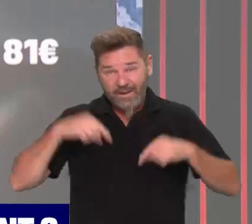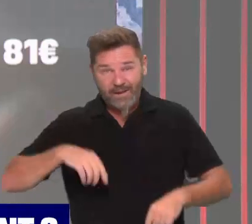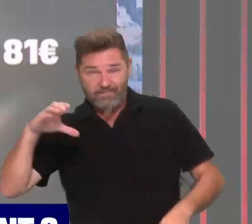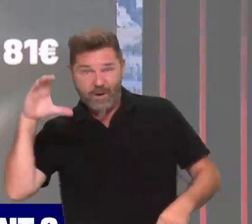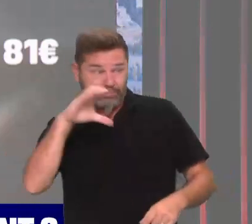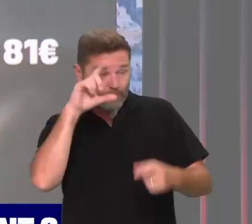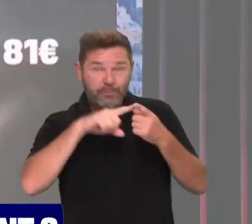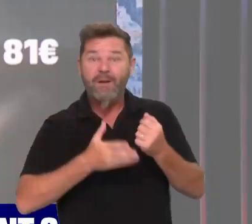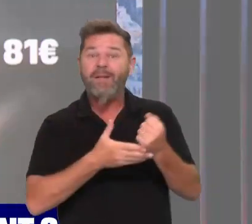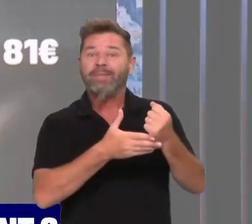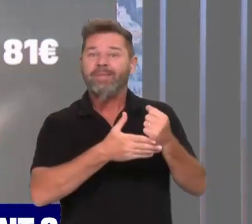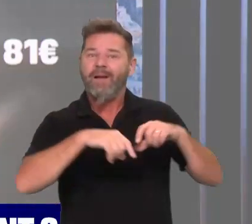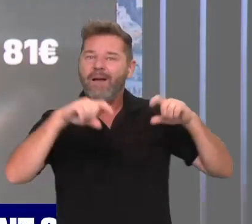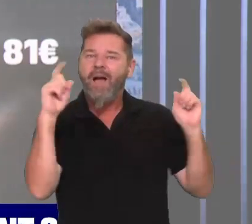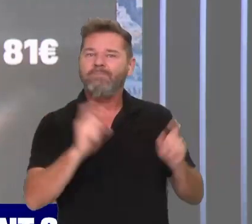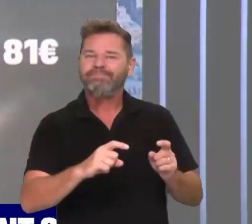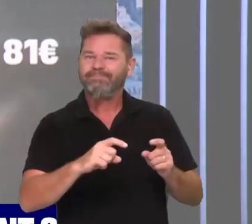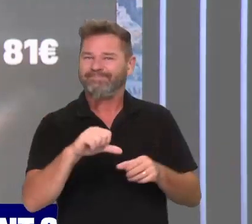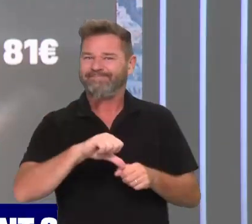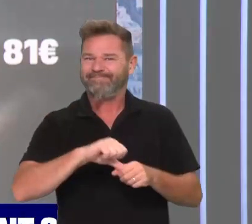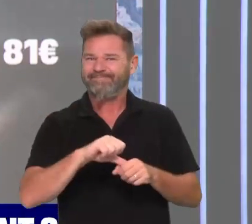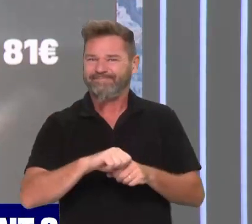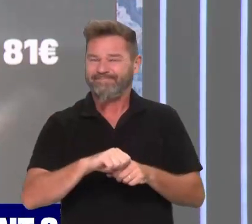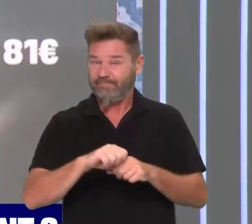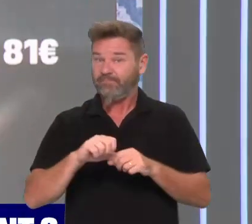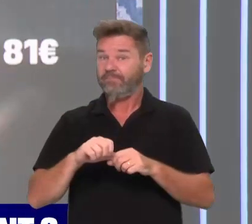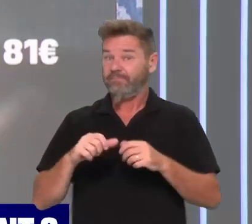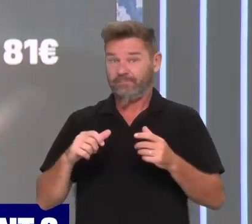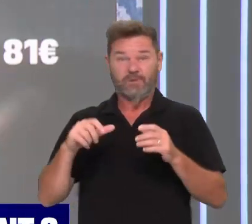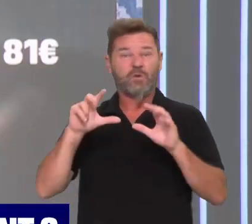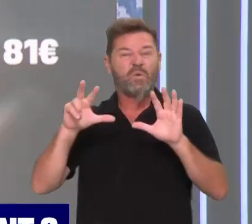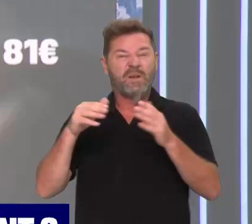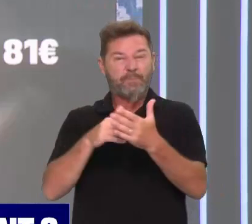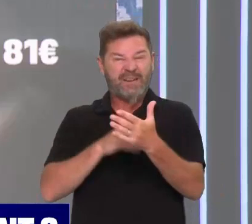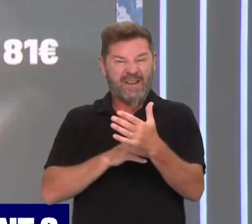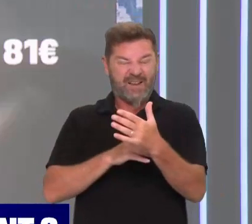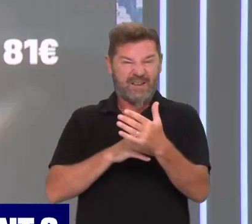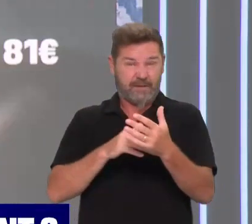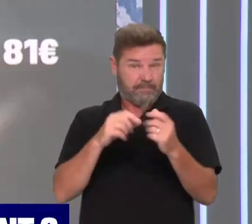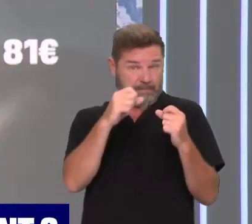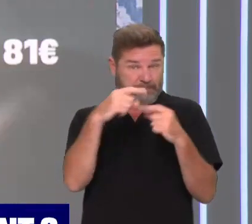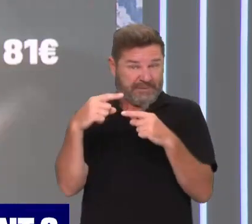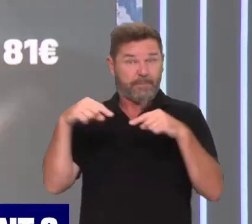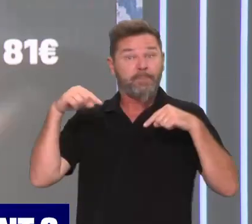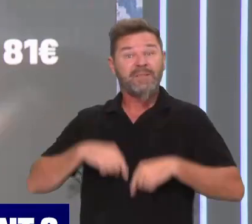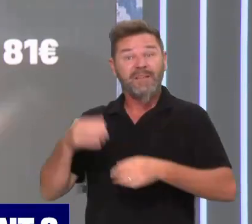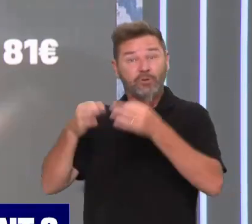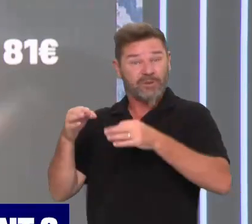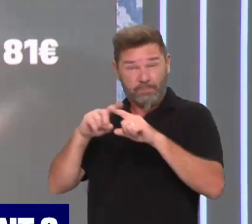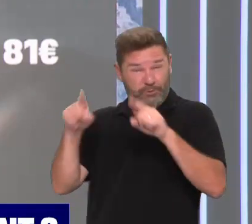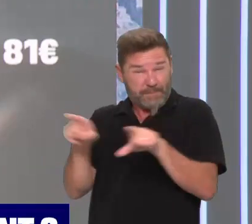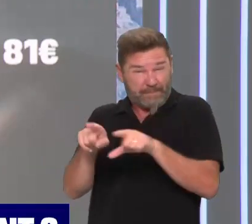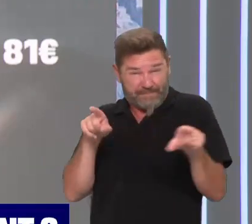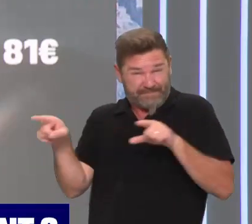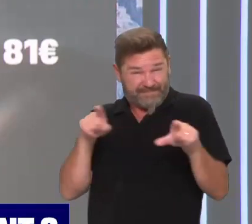2022 par l'État. Cela correspond, pour vous rendre bien compte de ce que c'est, à l'équivalent du budget du ministère de la Justice. n'est pas rien. Et ça a